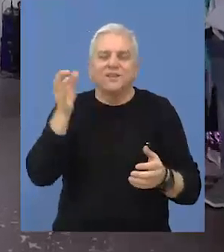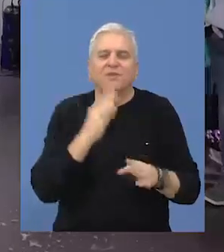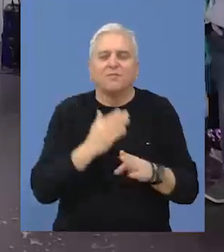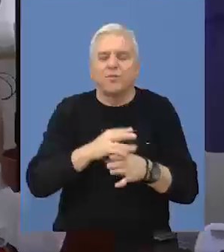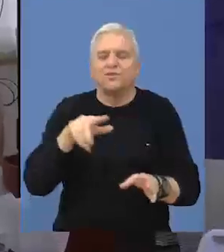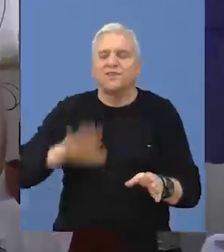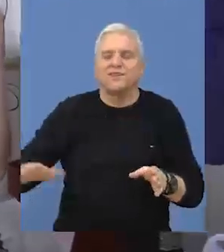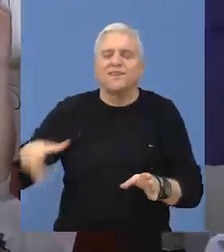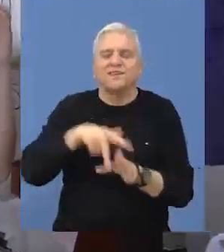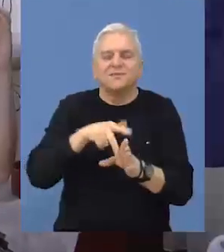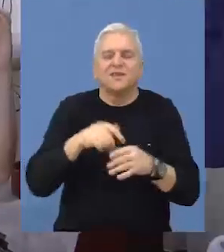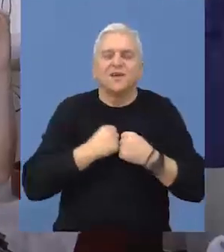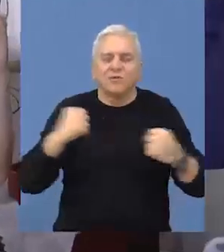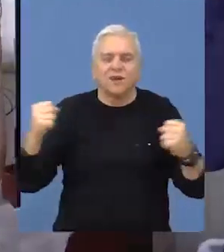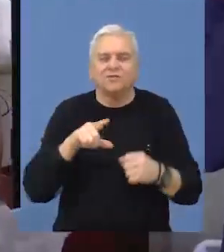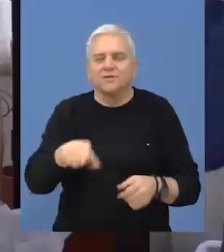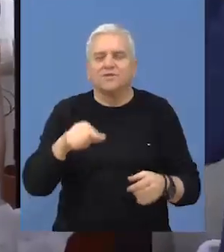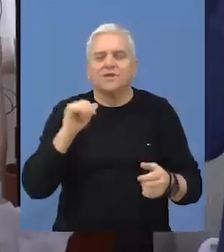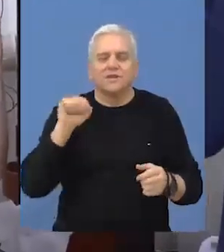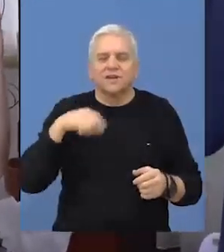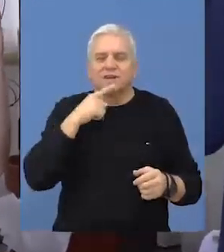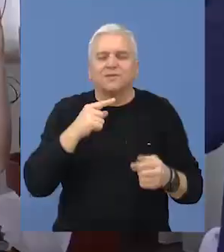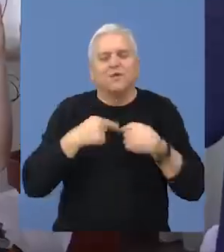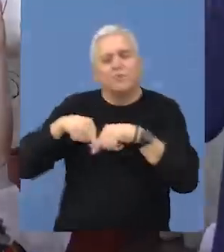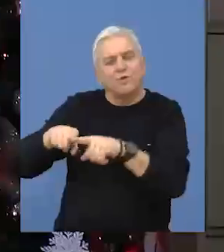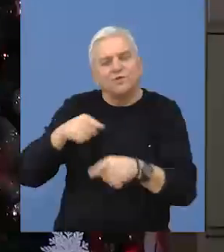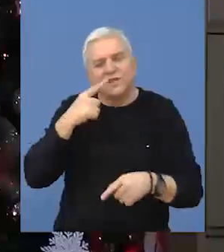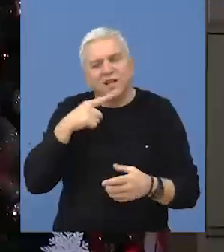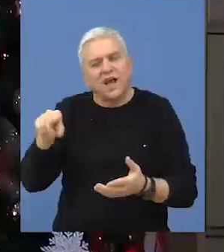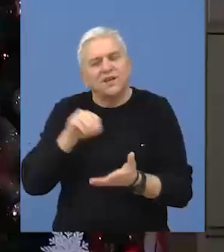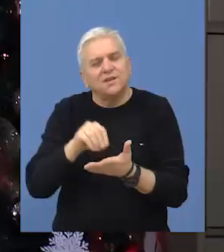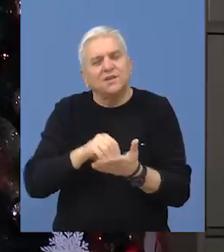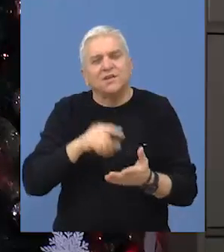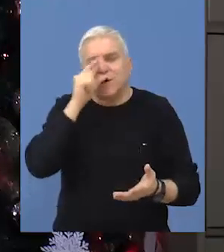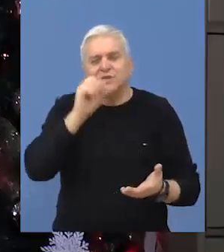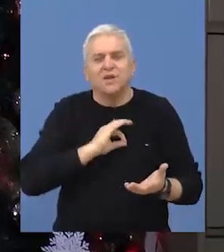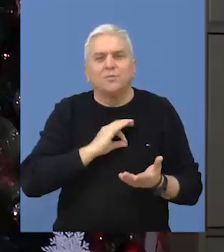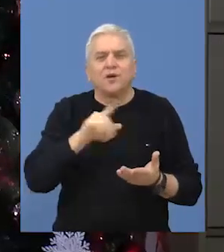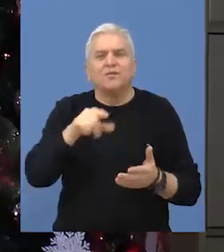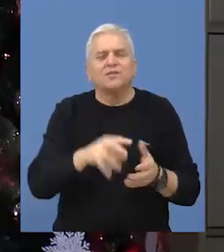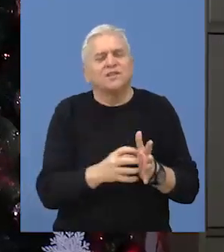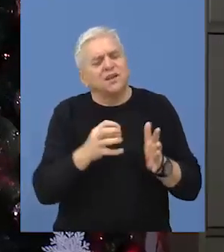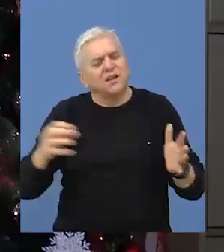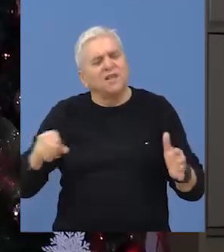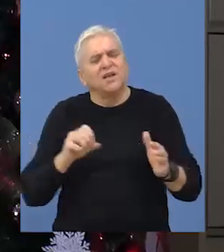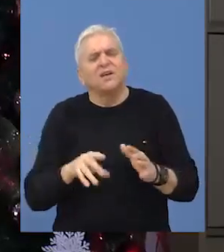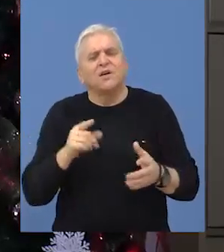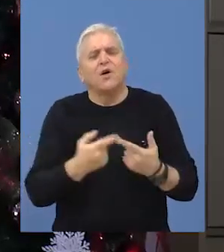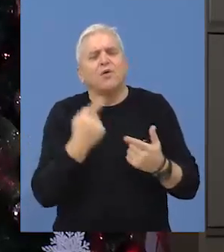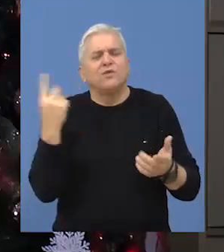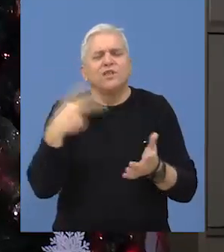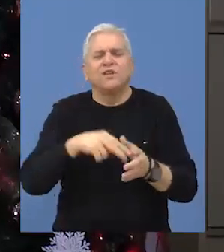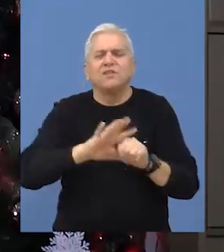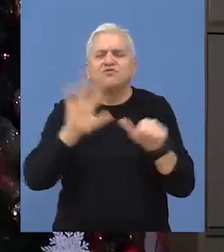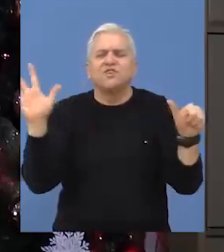dnevnog boravka za decu sa smetnjama u razvoju. Ovom prilikom posebno bih istakao činjenicu da opština Beče u kontinuitetu